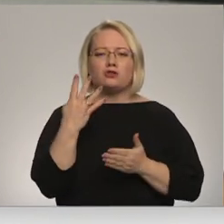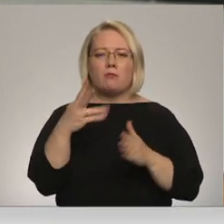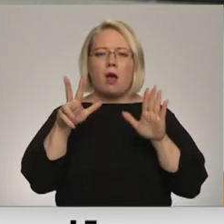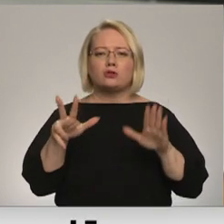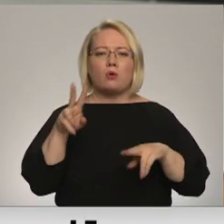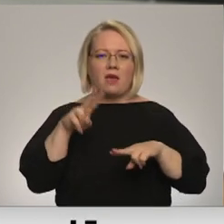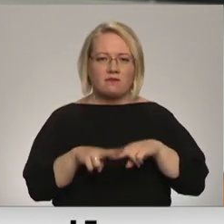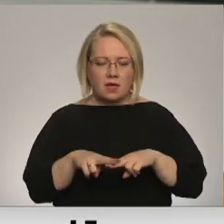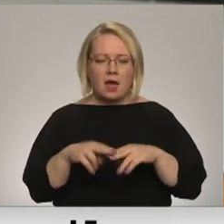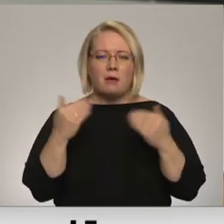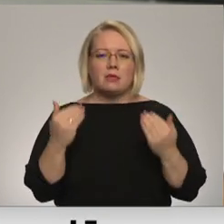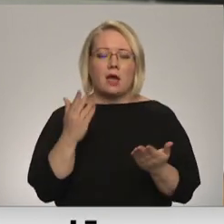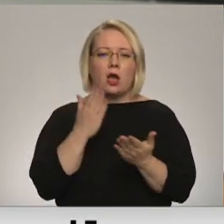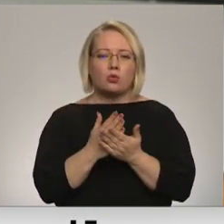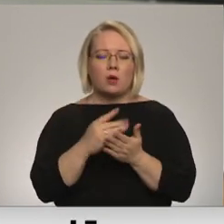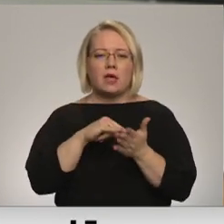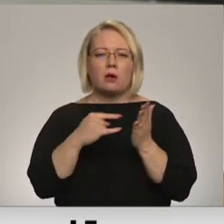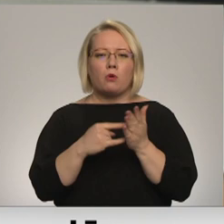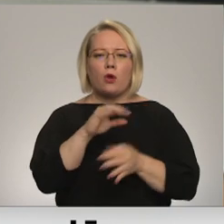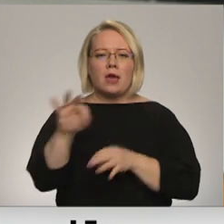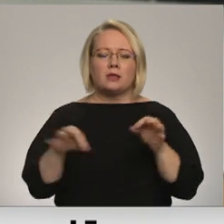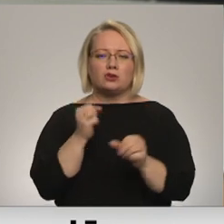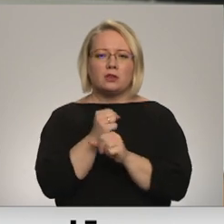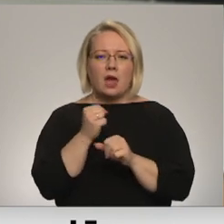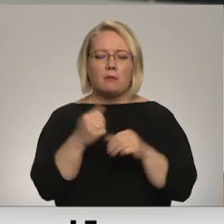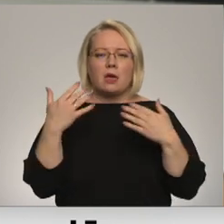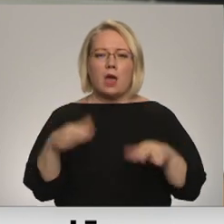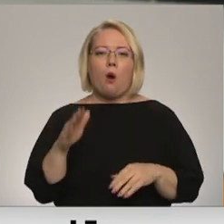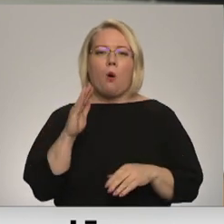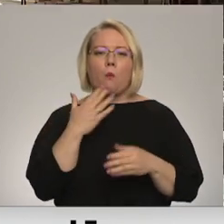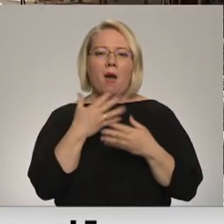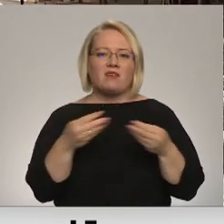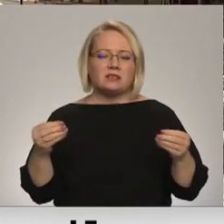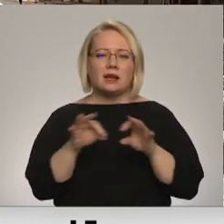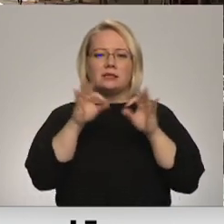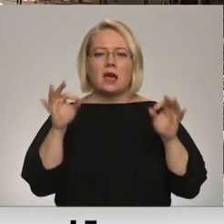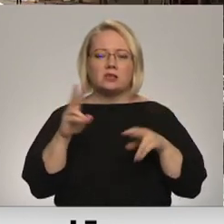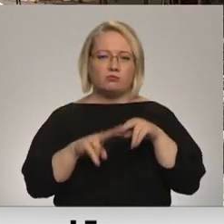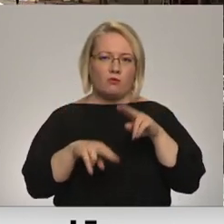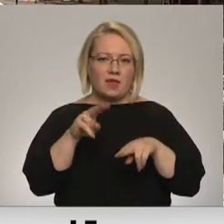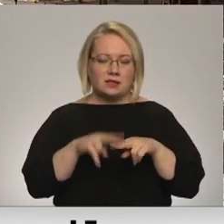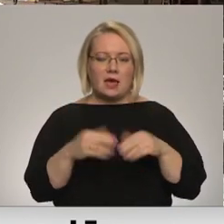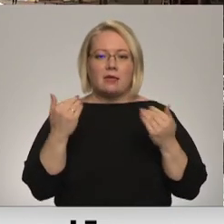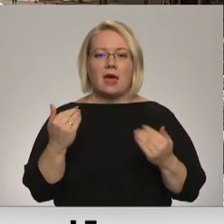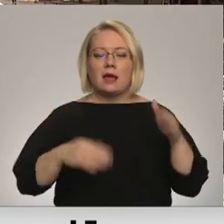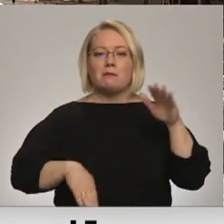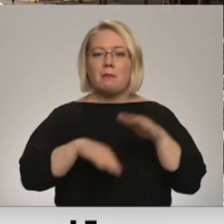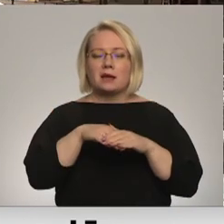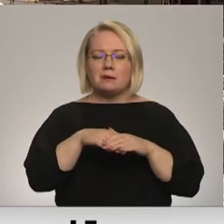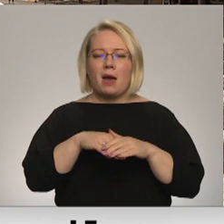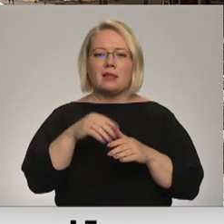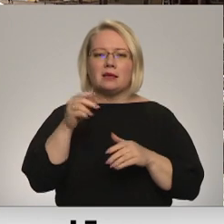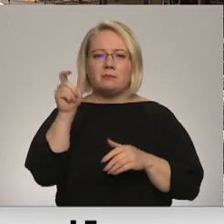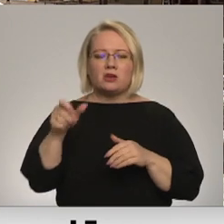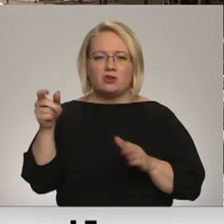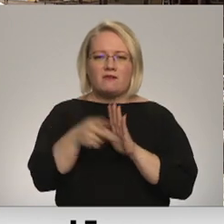norit projektēšanas darbi un jau pavasarī sāksies būvniecība. Pašlaik maksimālais pasažieru vilcieni ātrums